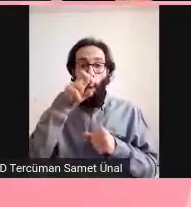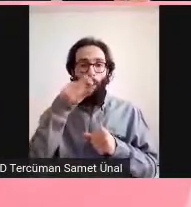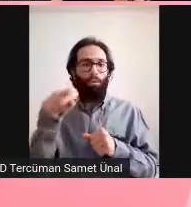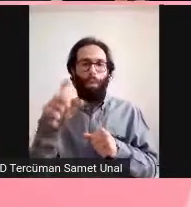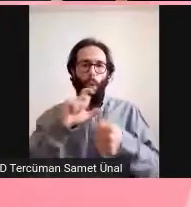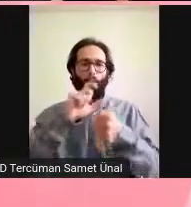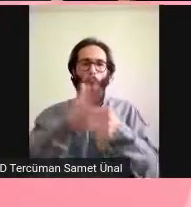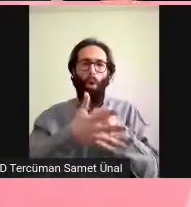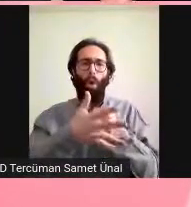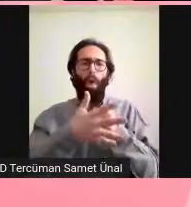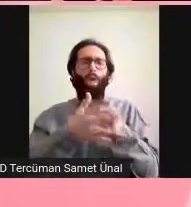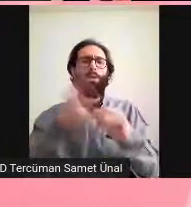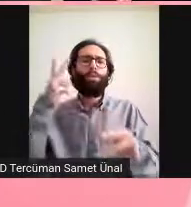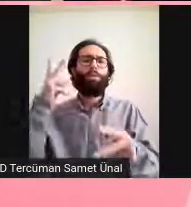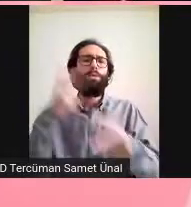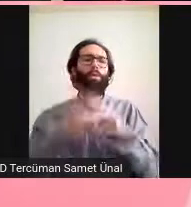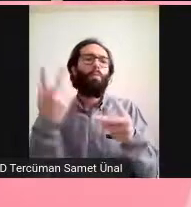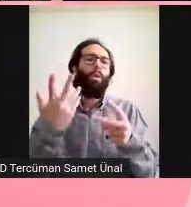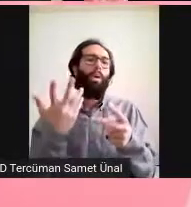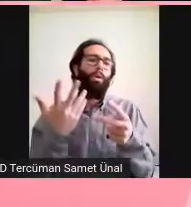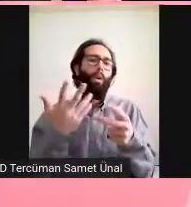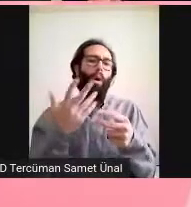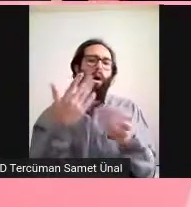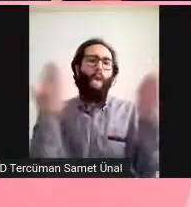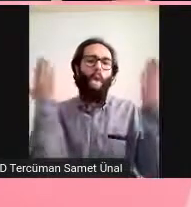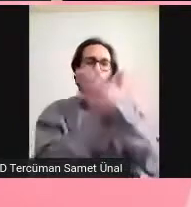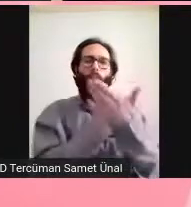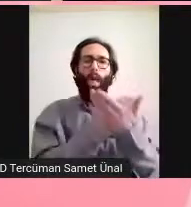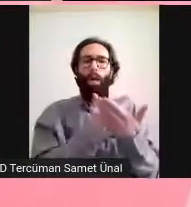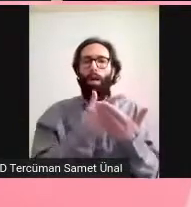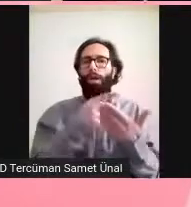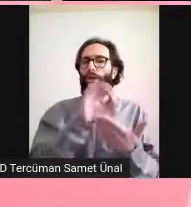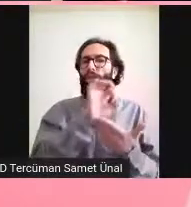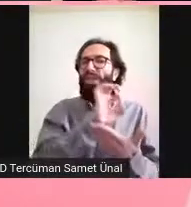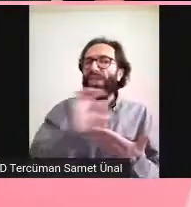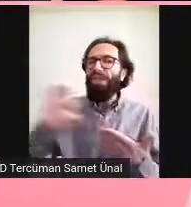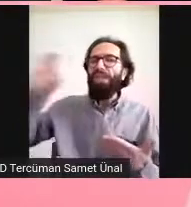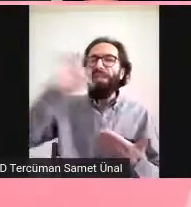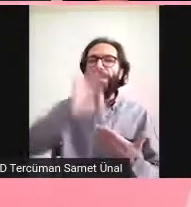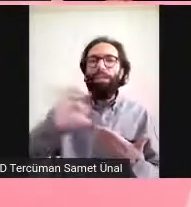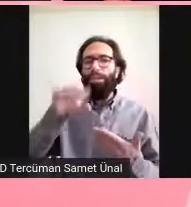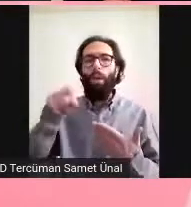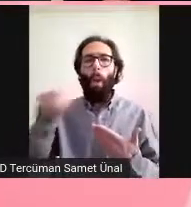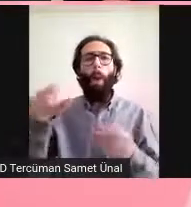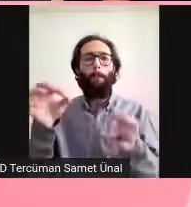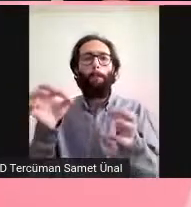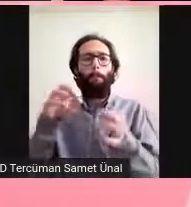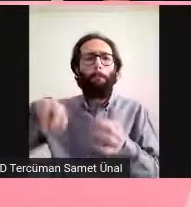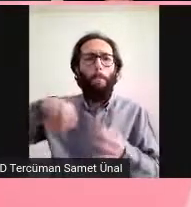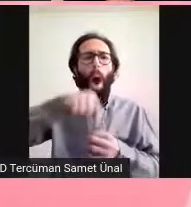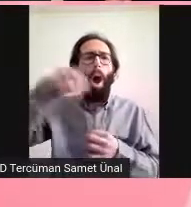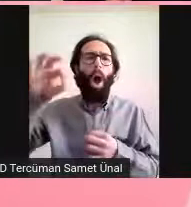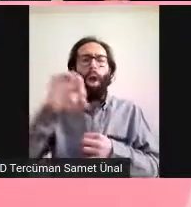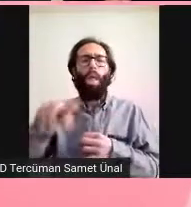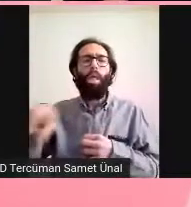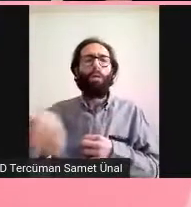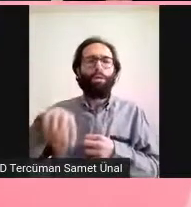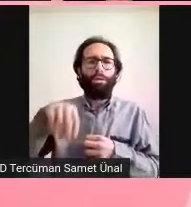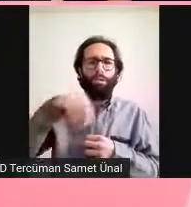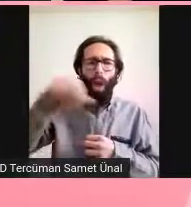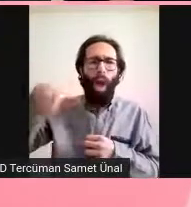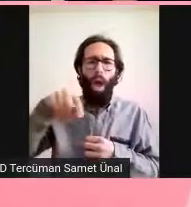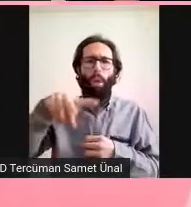tat alma, kemestesis ve koku alma üçü birleşip senin